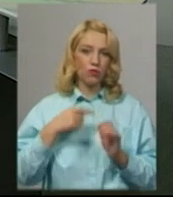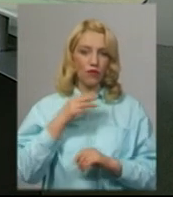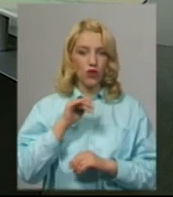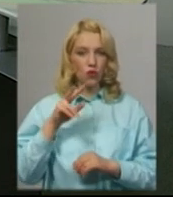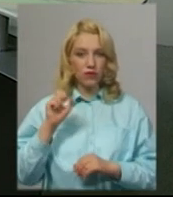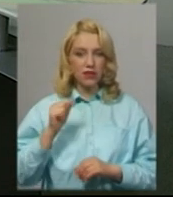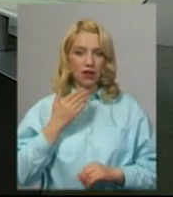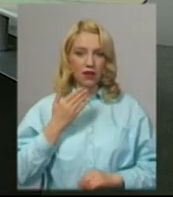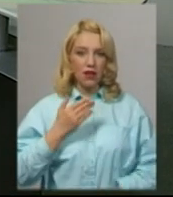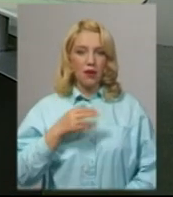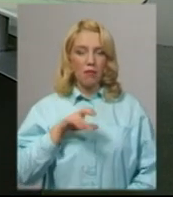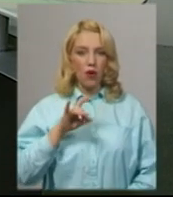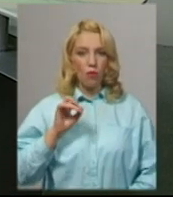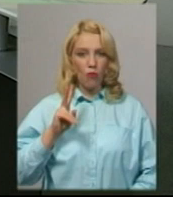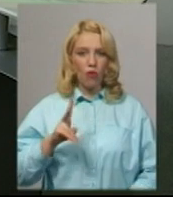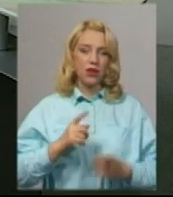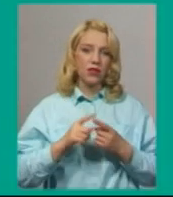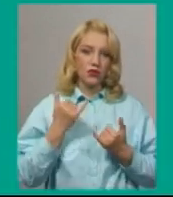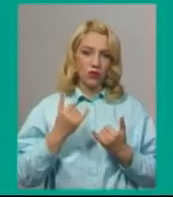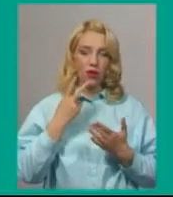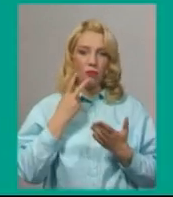Фіновська. Сьогодні у випуску ви побачите.